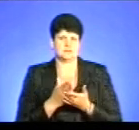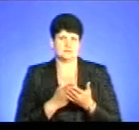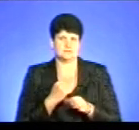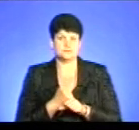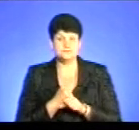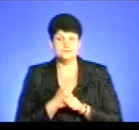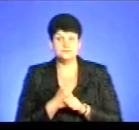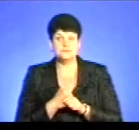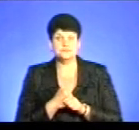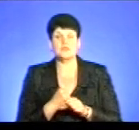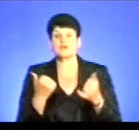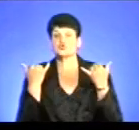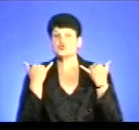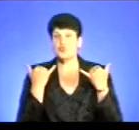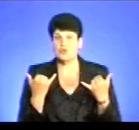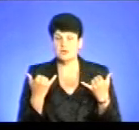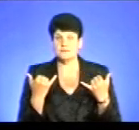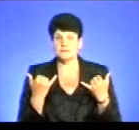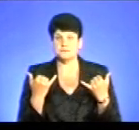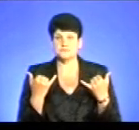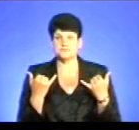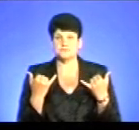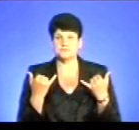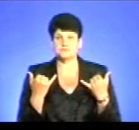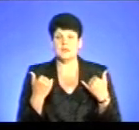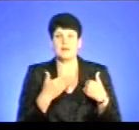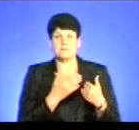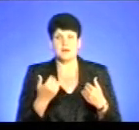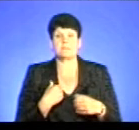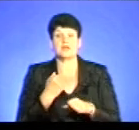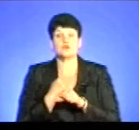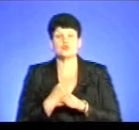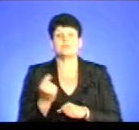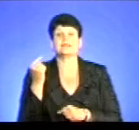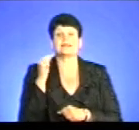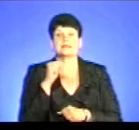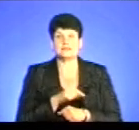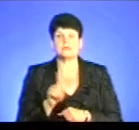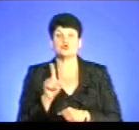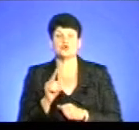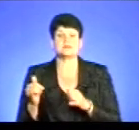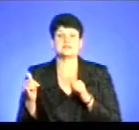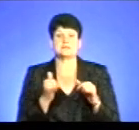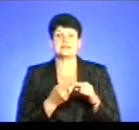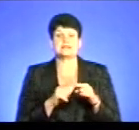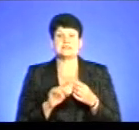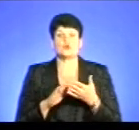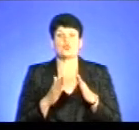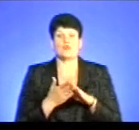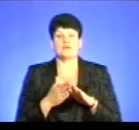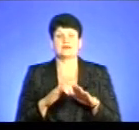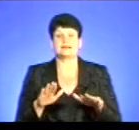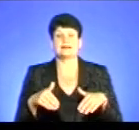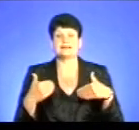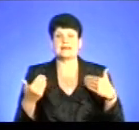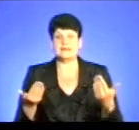Тобто сьогодні ми працюємо над тим, щоб забезпечити такі умови надання медичних